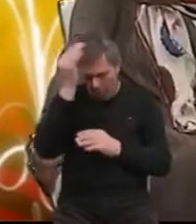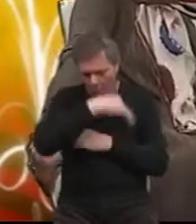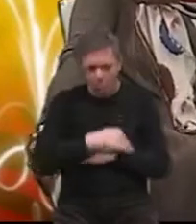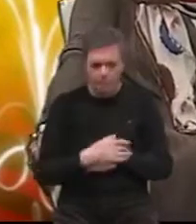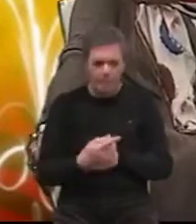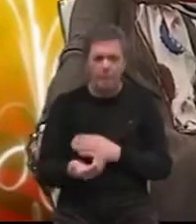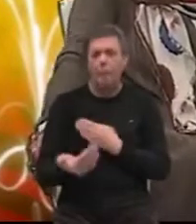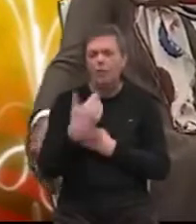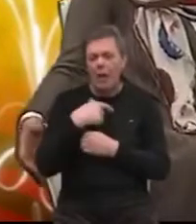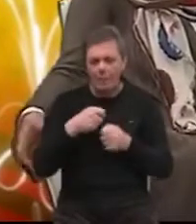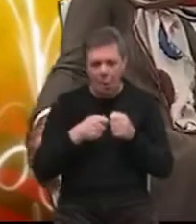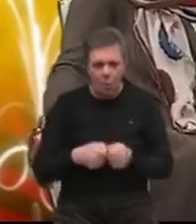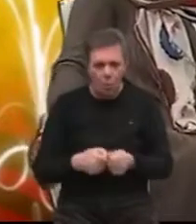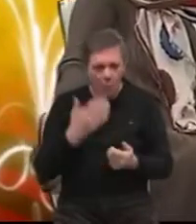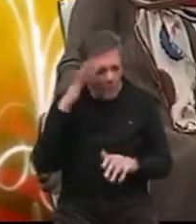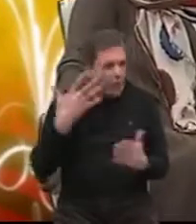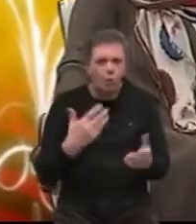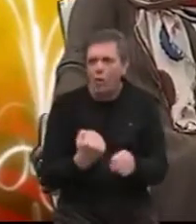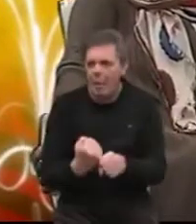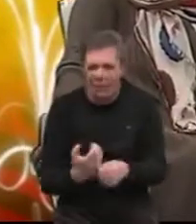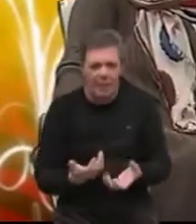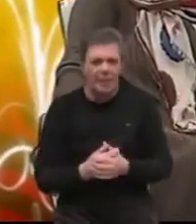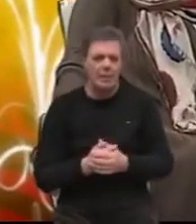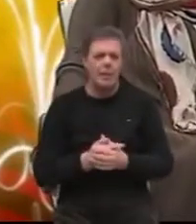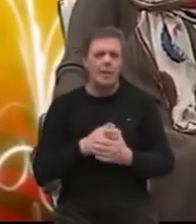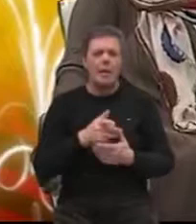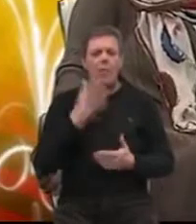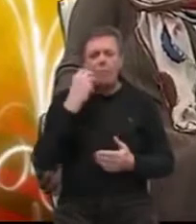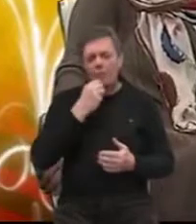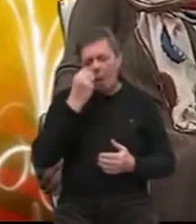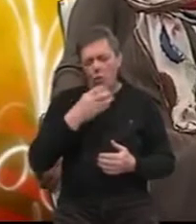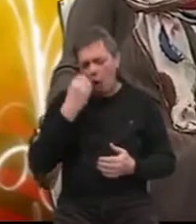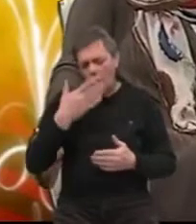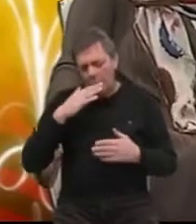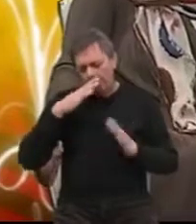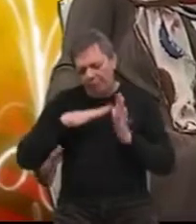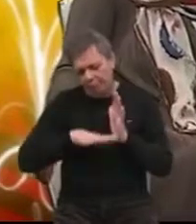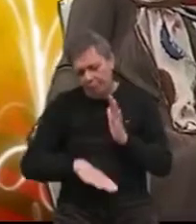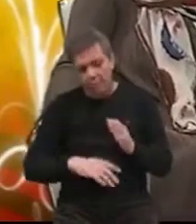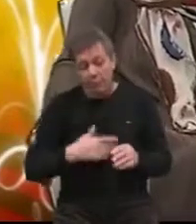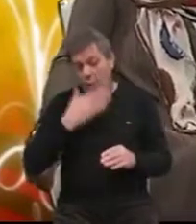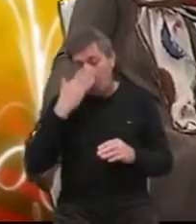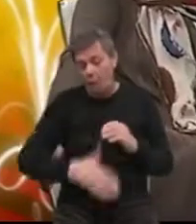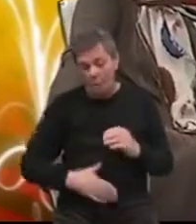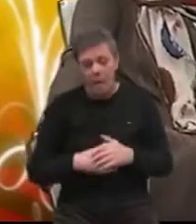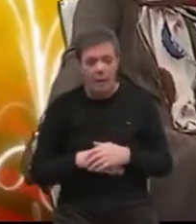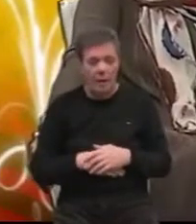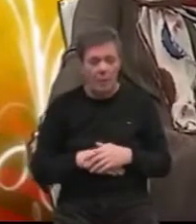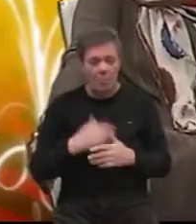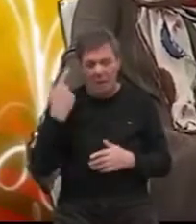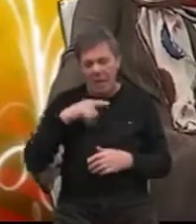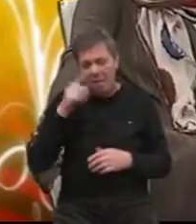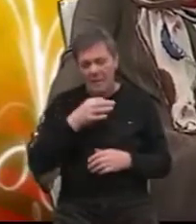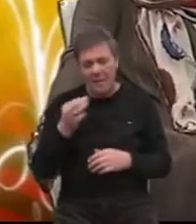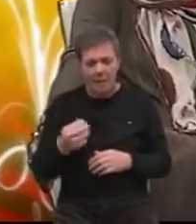došla k nama u udrugu, ne zna šta s njim da radi. Njemu je bilo sve lošije, lošije, lošije, dok nije na kraju, pred kojih